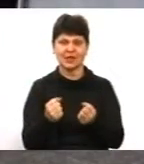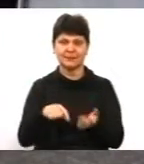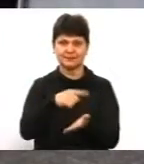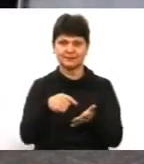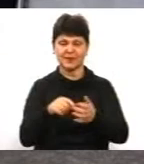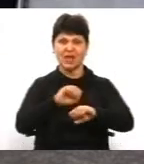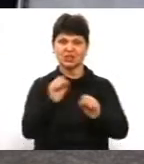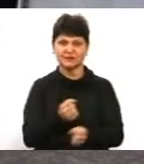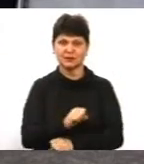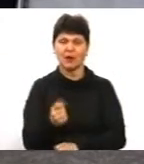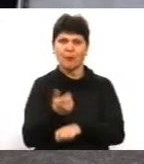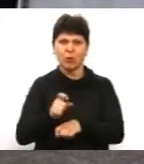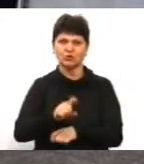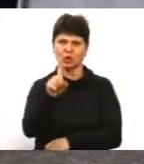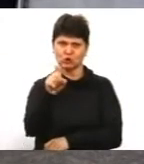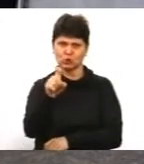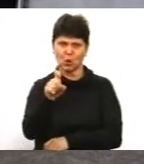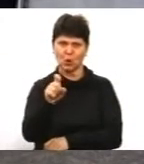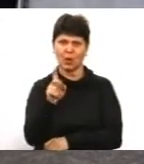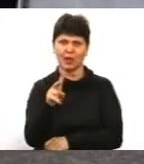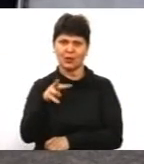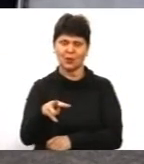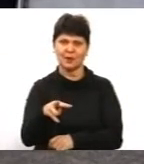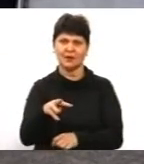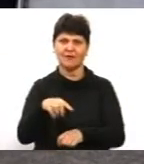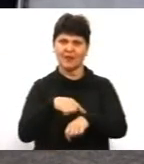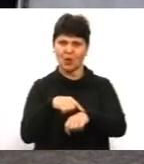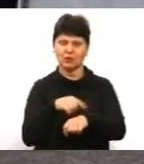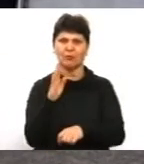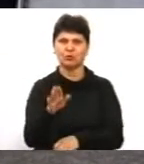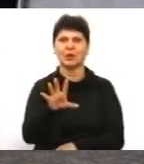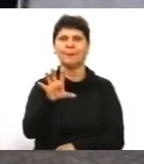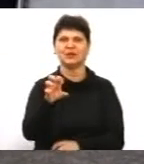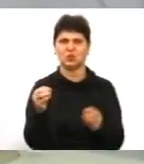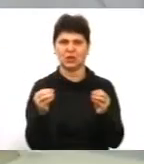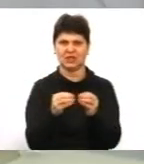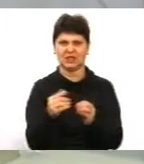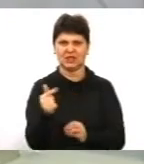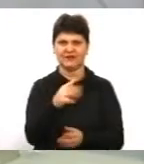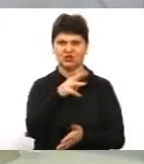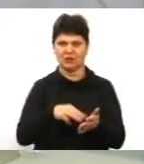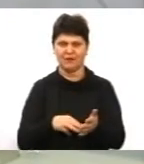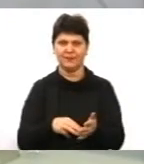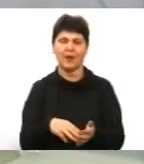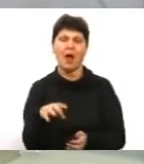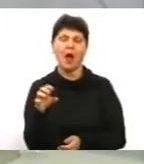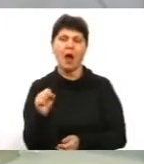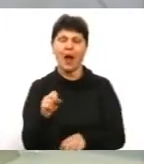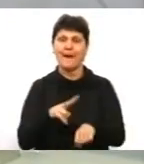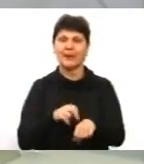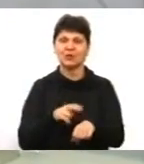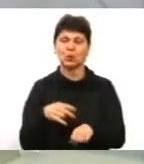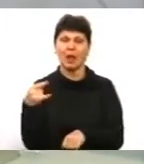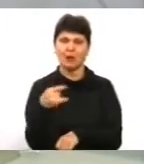понад 100 км на годину, вже йому сума штрафу буде 510 гривень. З салону патрульної машини трука